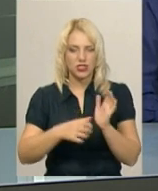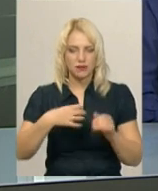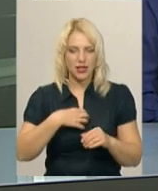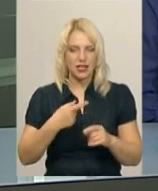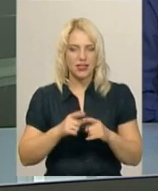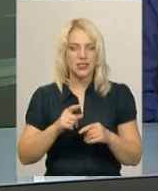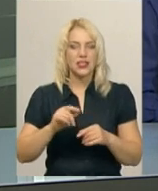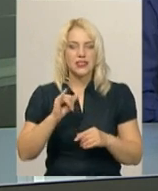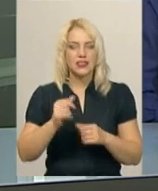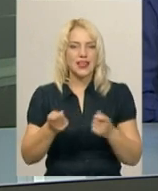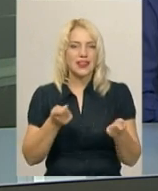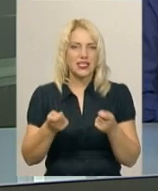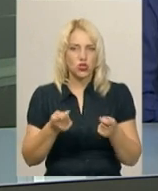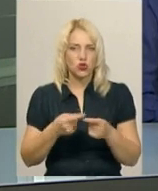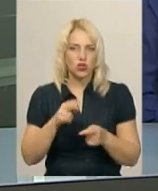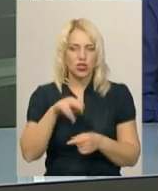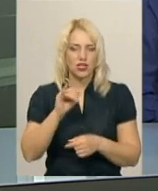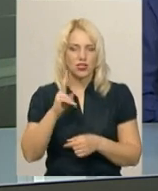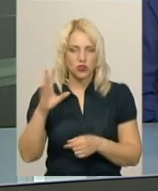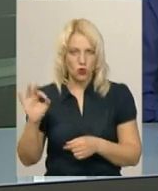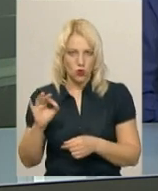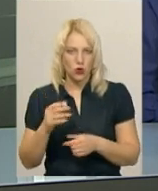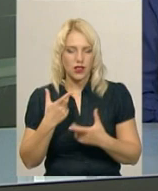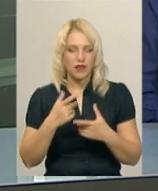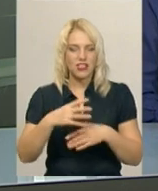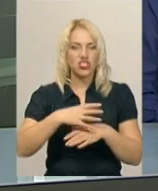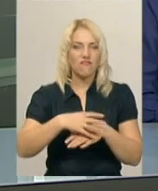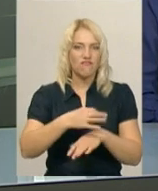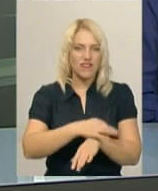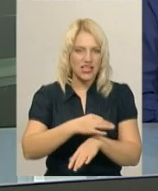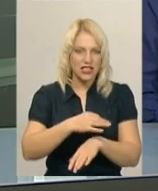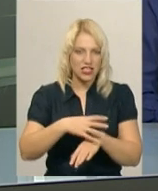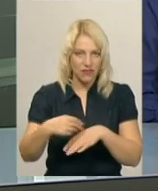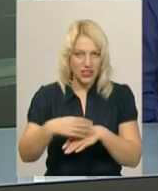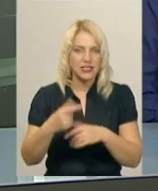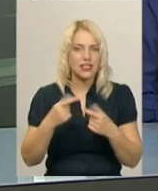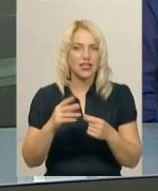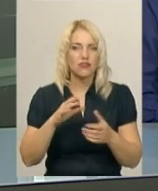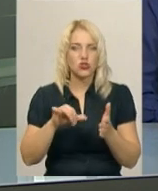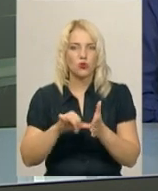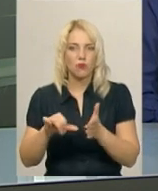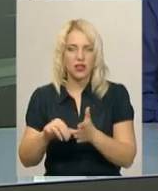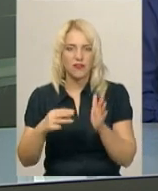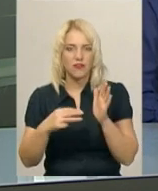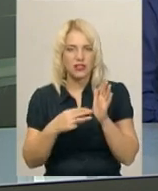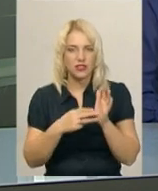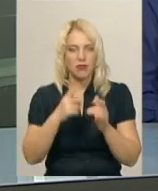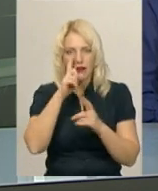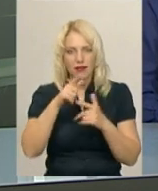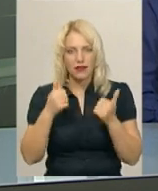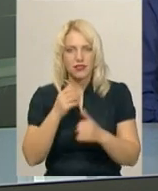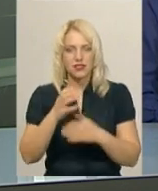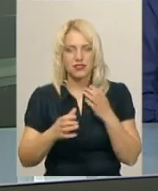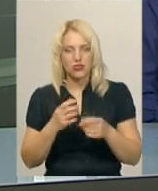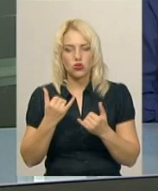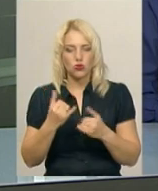диско в Швеції, де виступали представники 20 країн світу. У збірній команді України було 8 танцюристів Хмельницького. Сьогодні вони